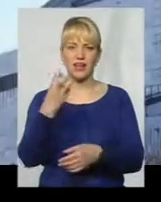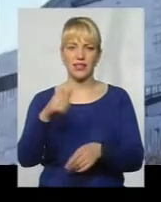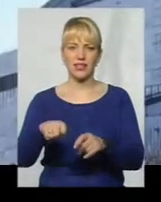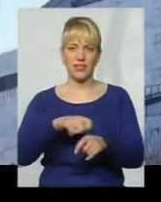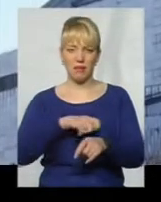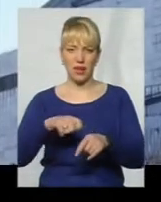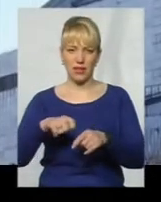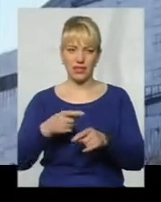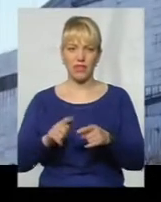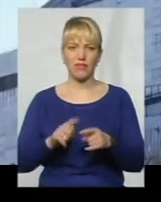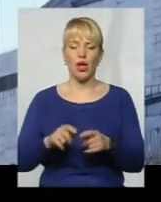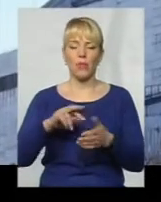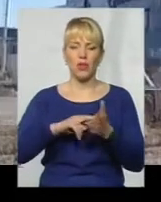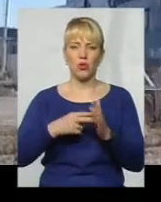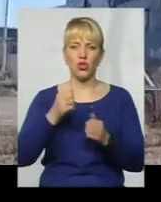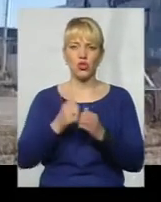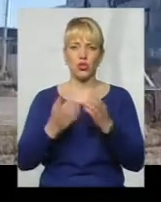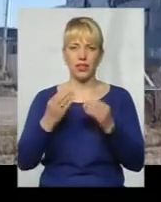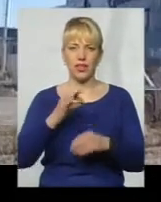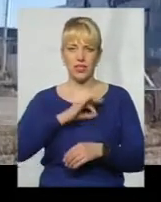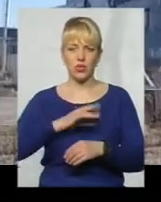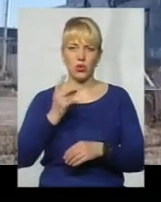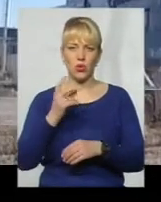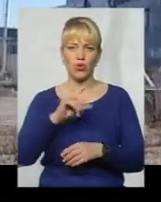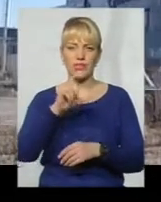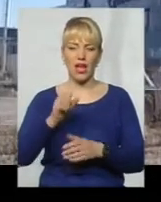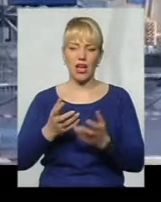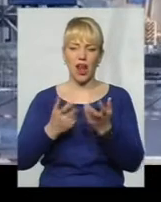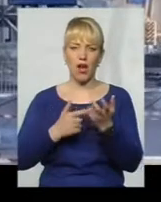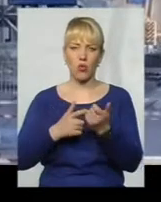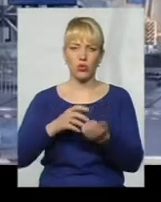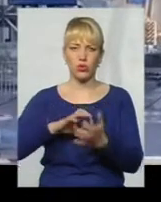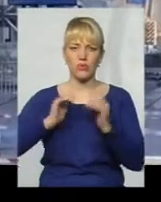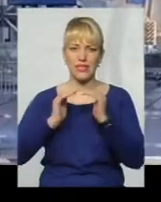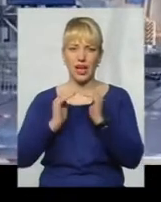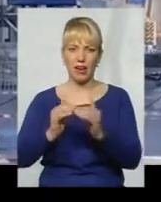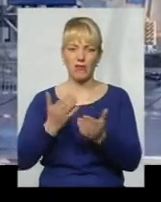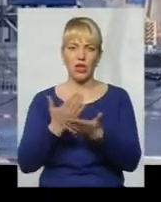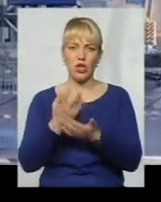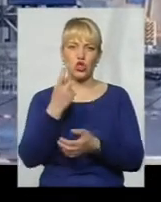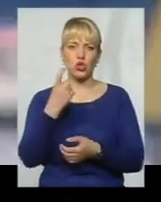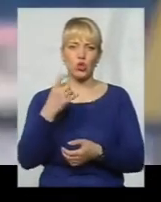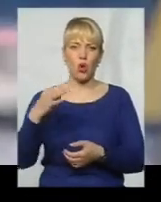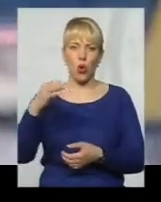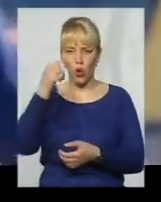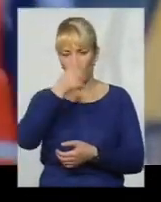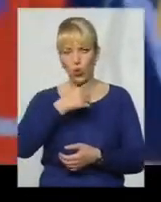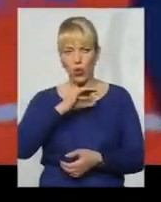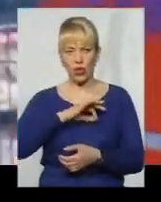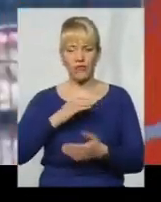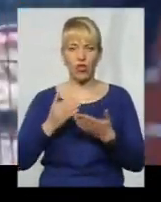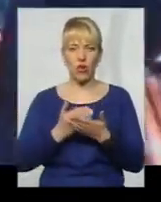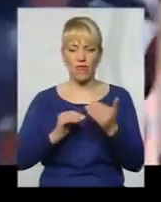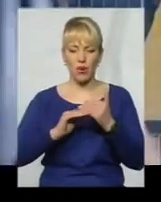Планується, що термін експлуатації другого за рахунком саркофага складе близько 100 років. Очікується, що нове покриття дозволить